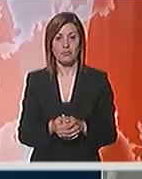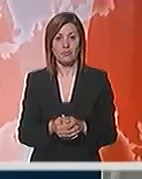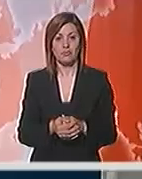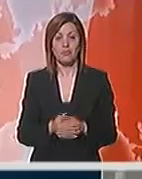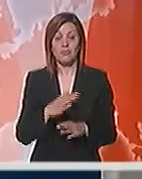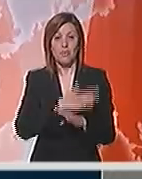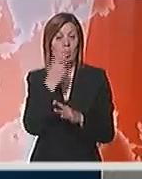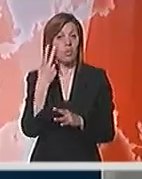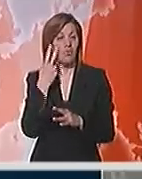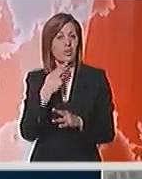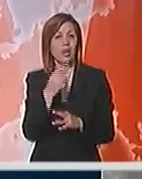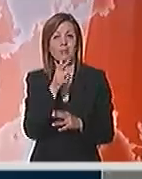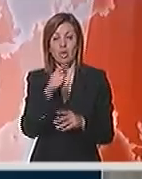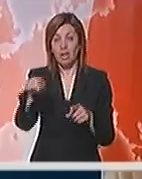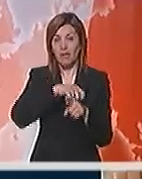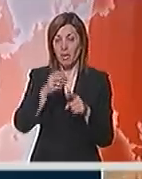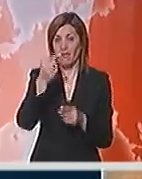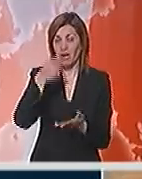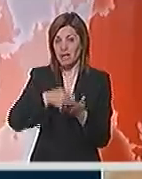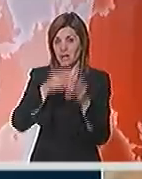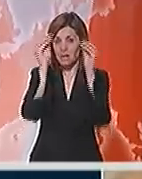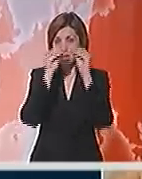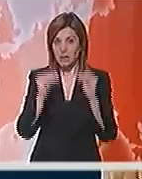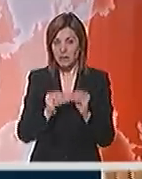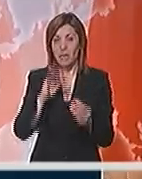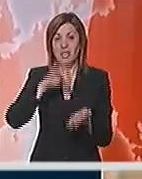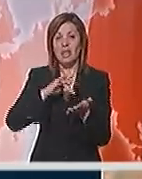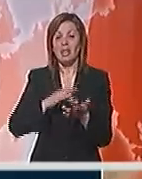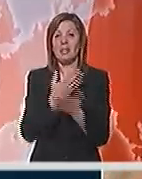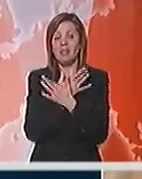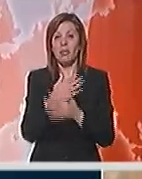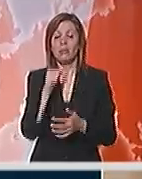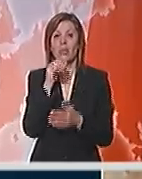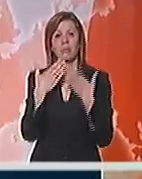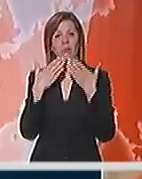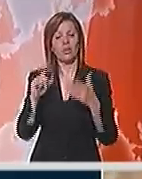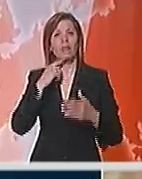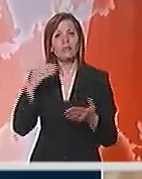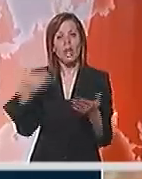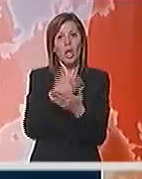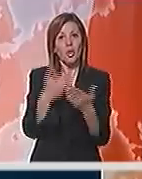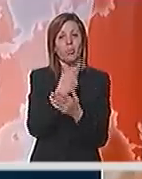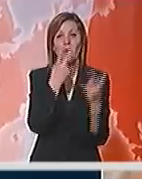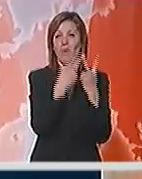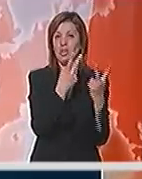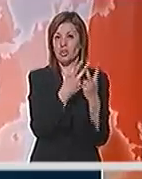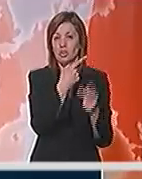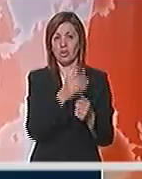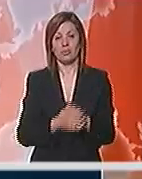Tokom dvodnevne kampanje o reformi financijskog sistema na Srednjem Zapodu, Obama i Illinois su pohvalio najnoviji obrt u Vašingtonu.